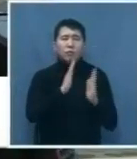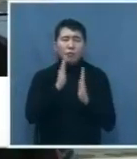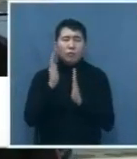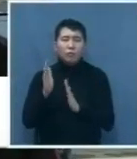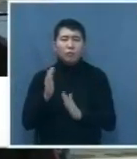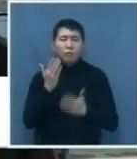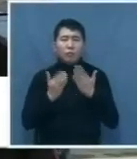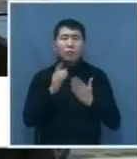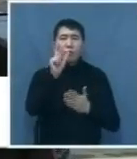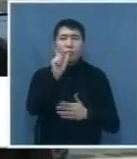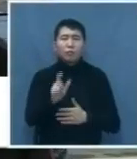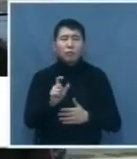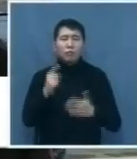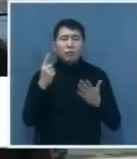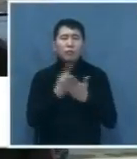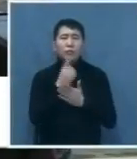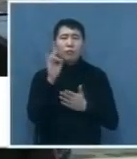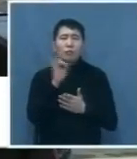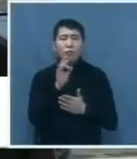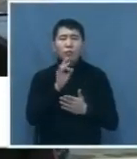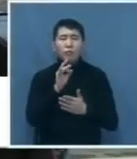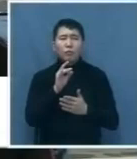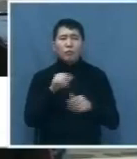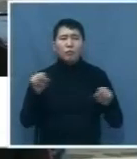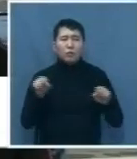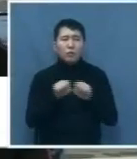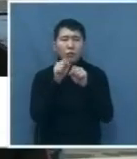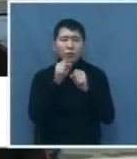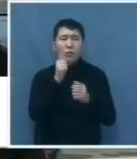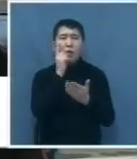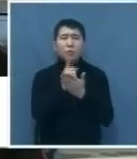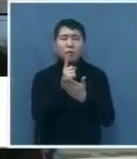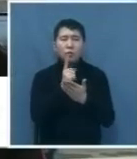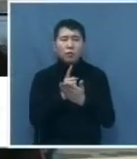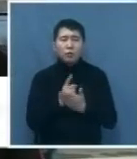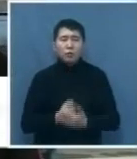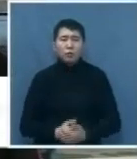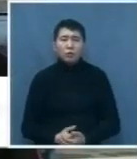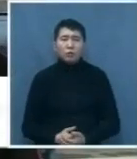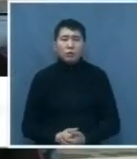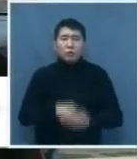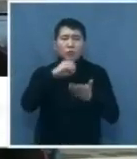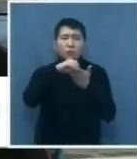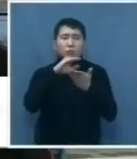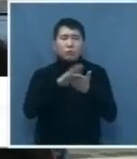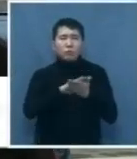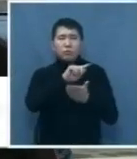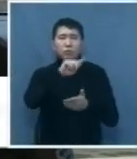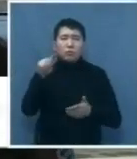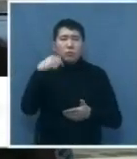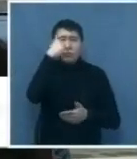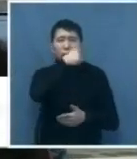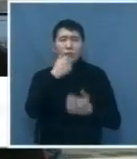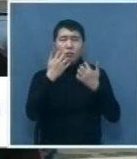раз такое правонарушение совершает, мы их предупреждаем. Естественно, выносится протокол. В течение года человек